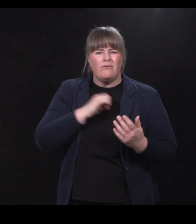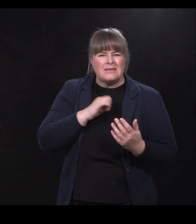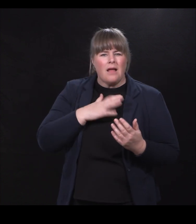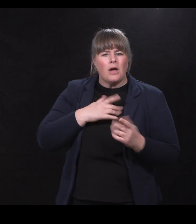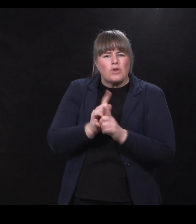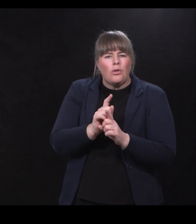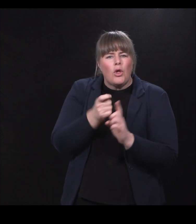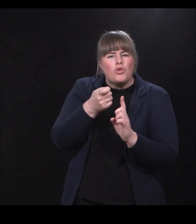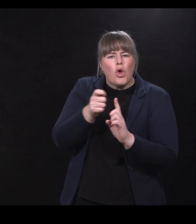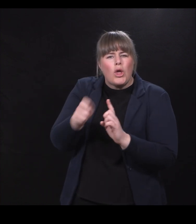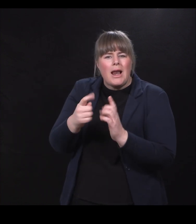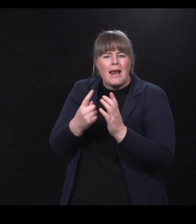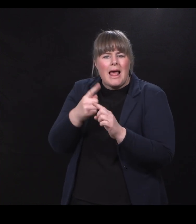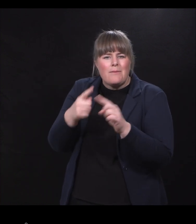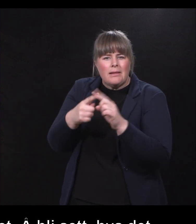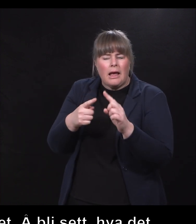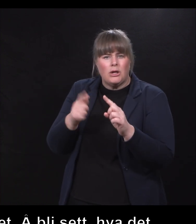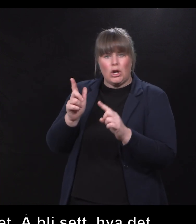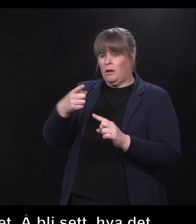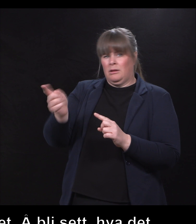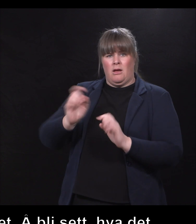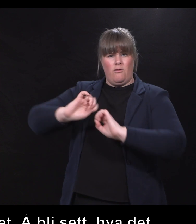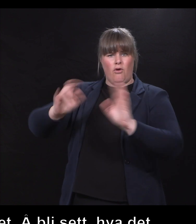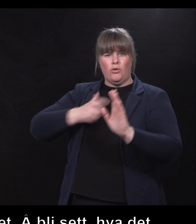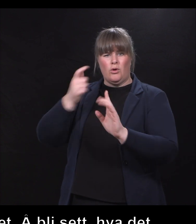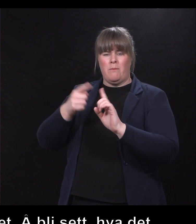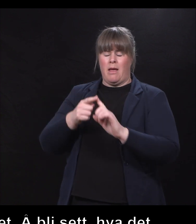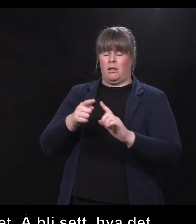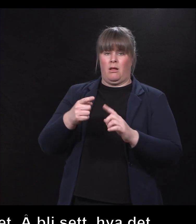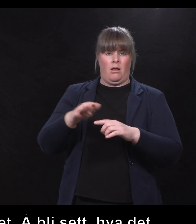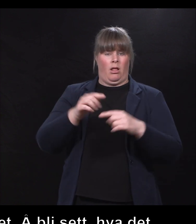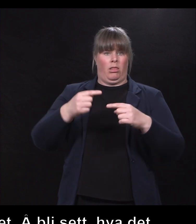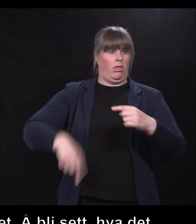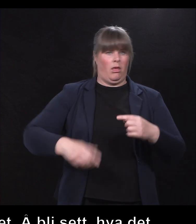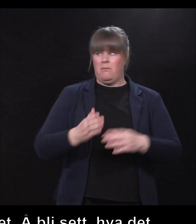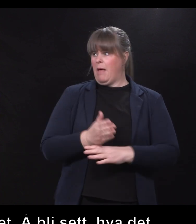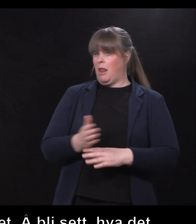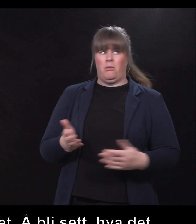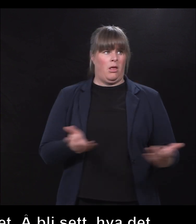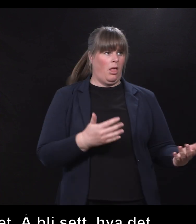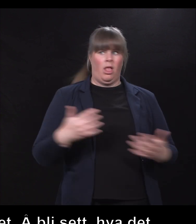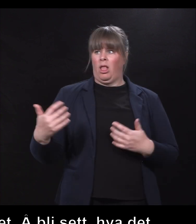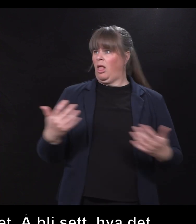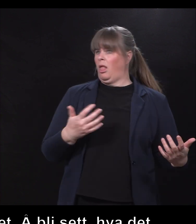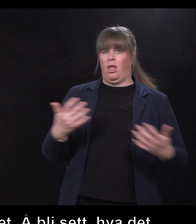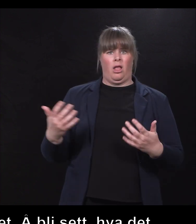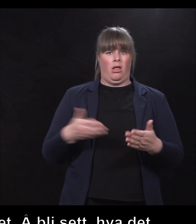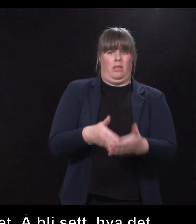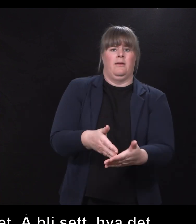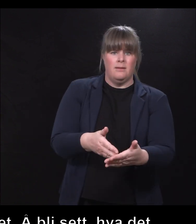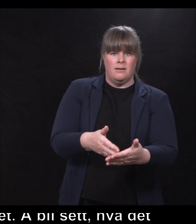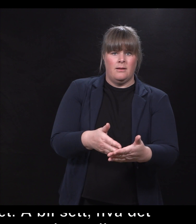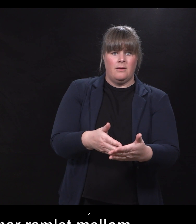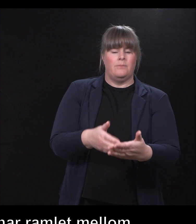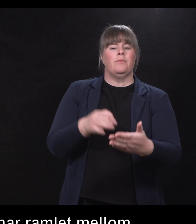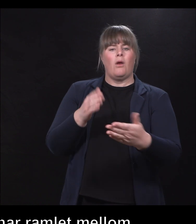For det er flott, flott ungdom som har ramlet mellom stoler og som opplever å ikke ha kommet noe vei. Ved å ta det innover seg og